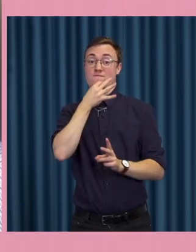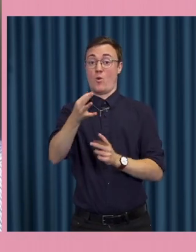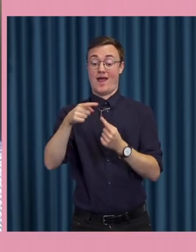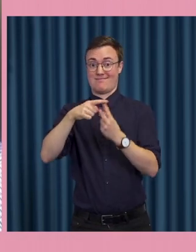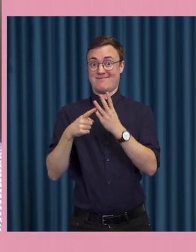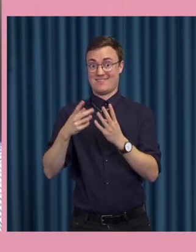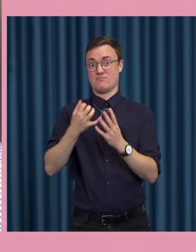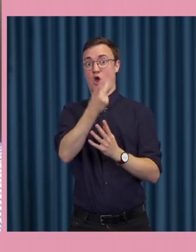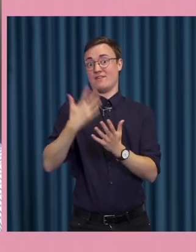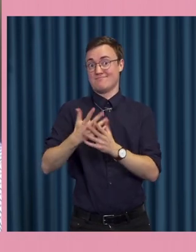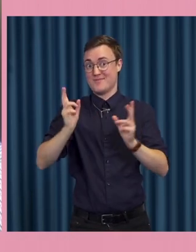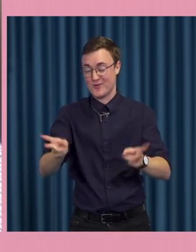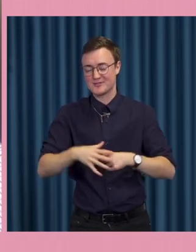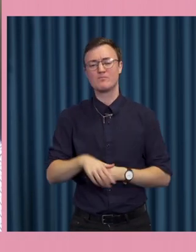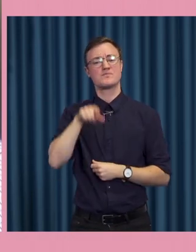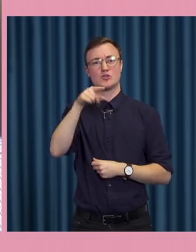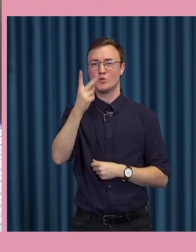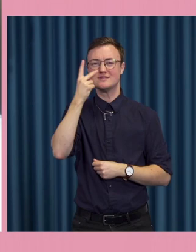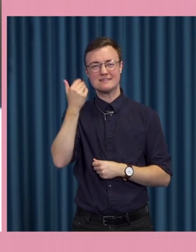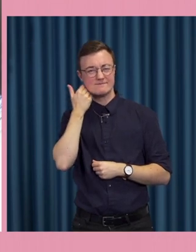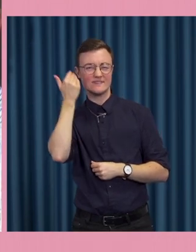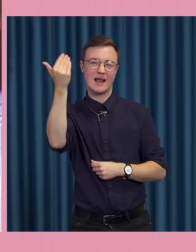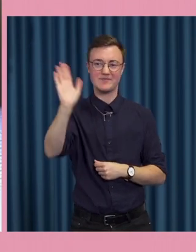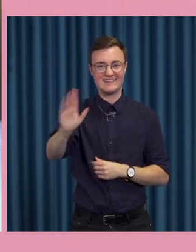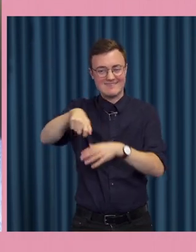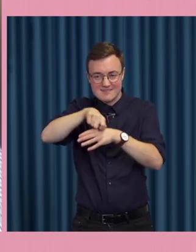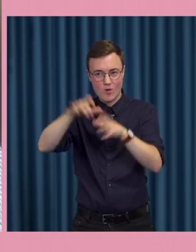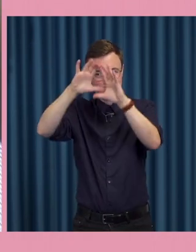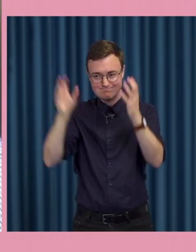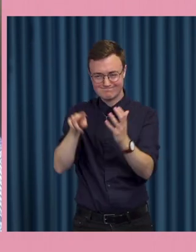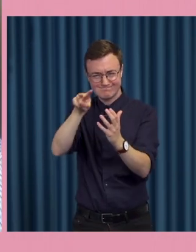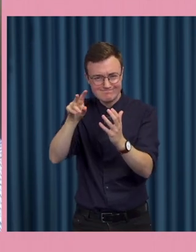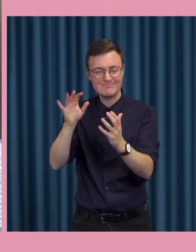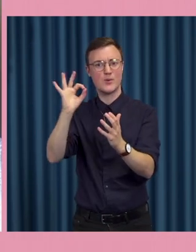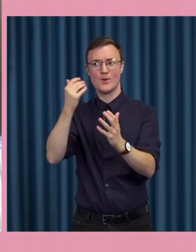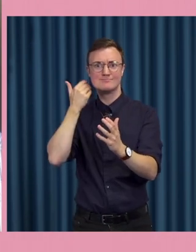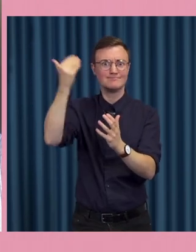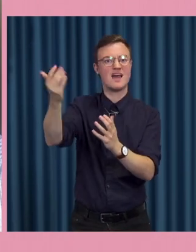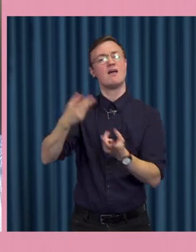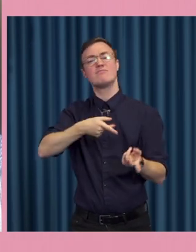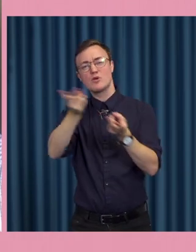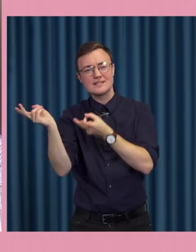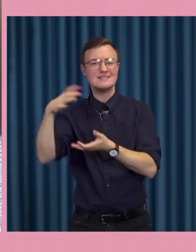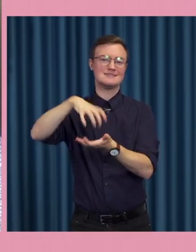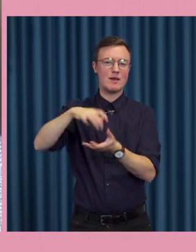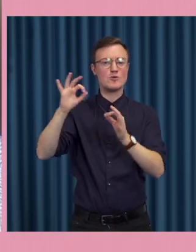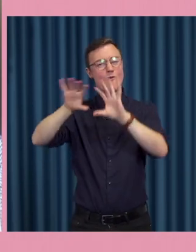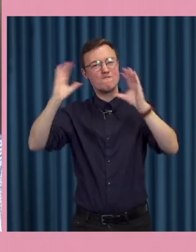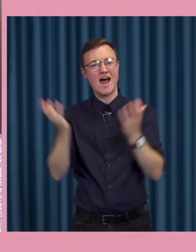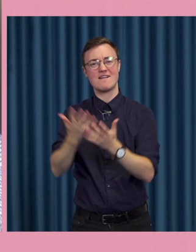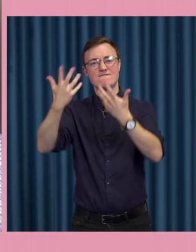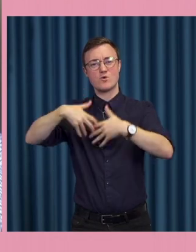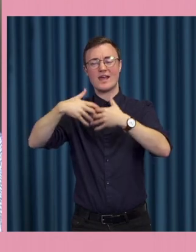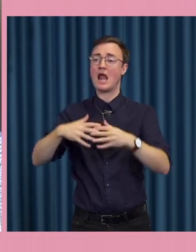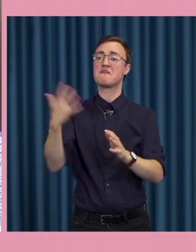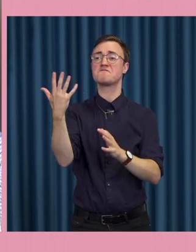om du nu får titta i din kristallkula med all din kunskap om demokrati och om samhället och hur det fungerar i världen vad ser du